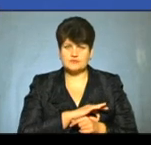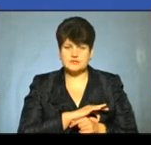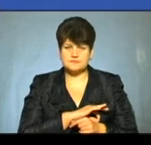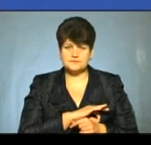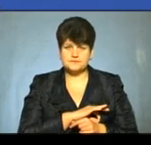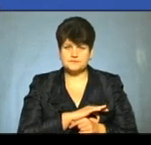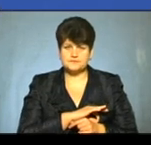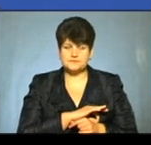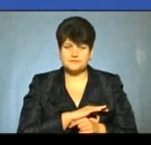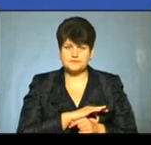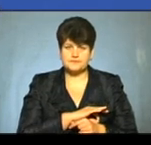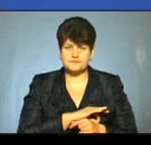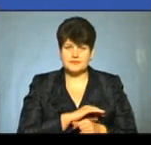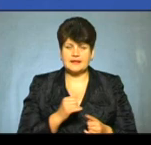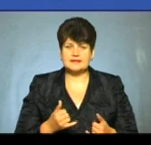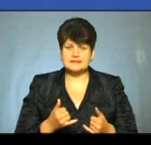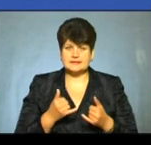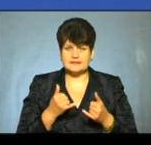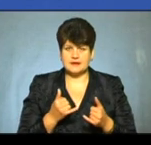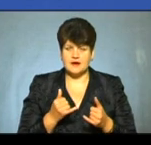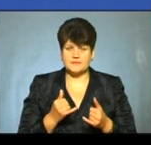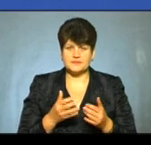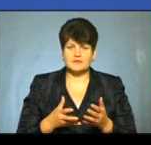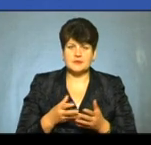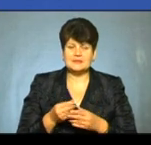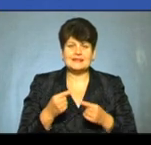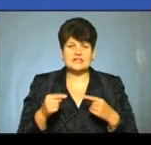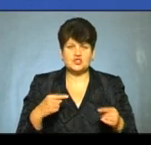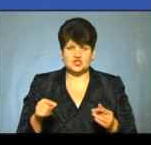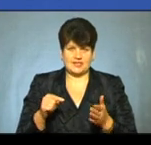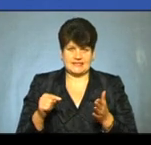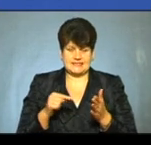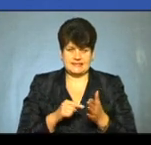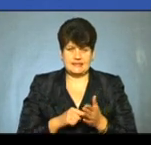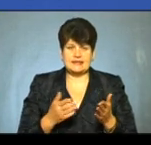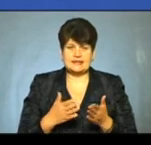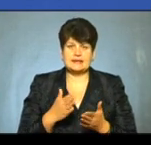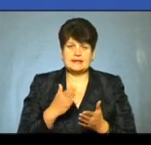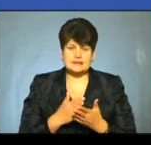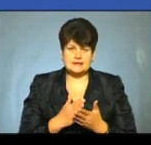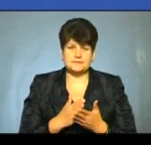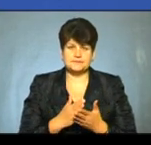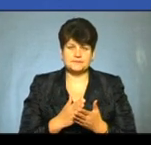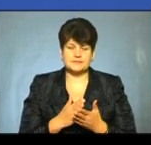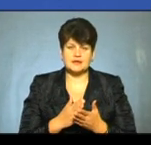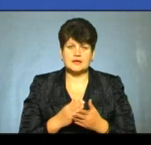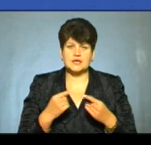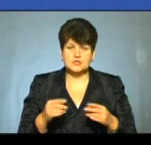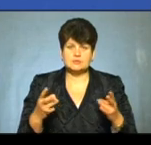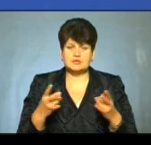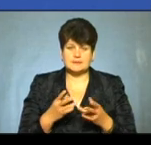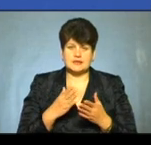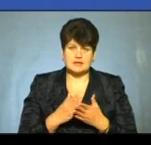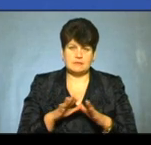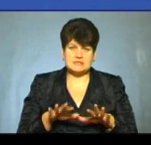виплат інших, на інші цілі, на інші потреби